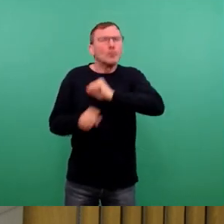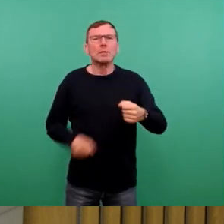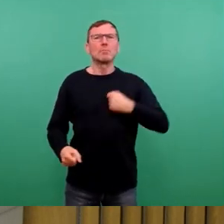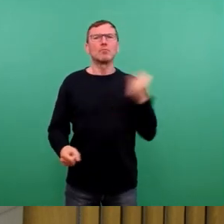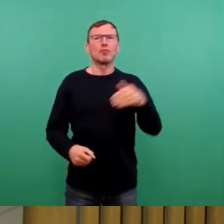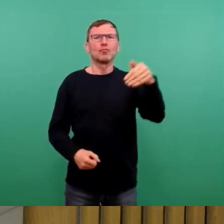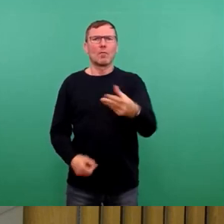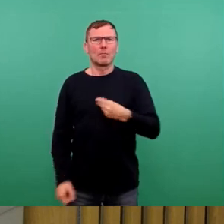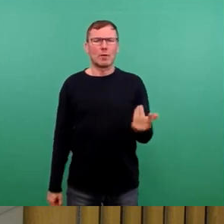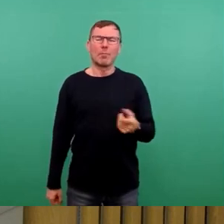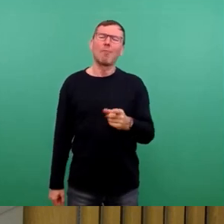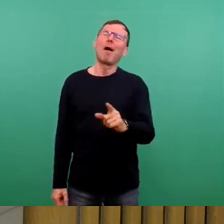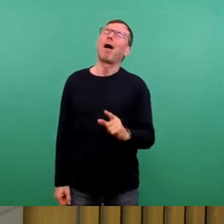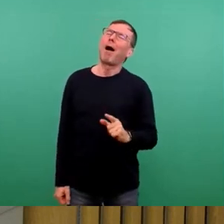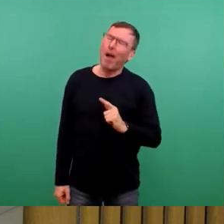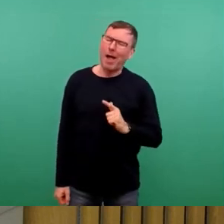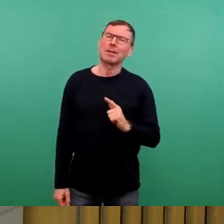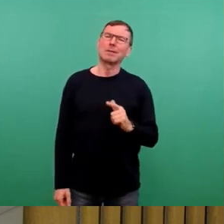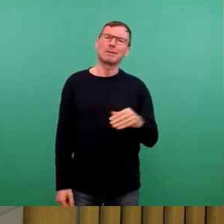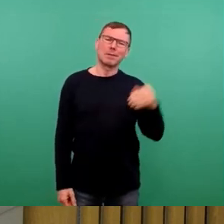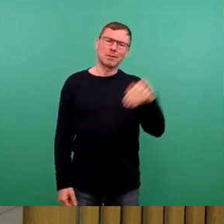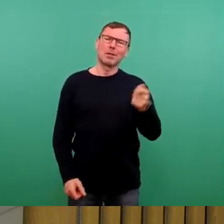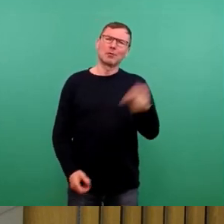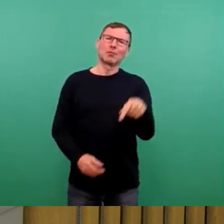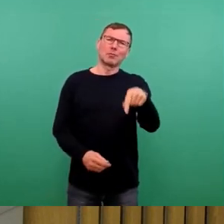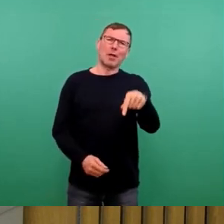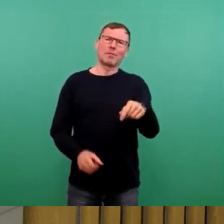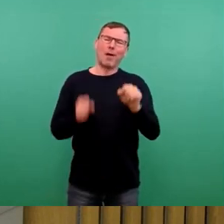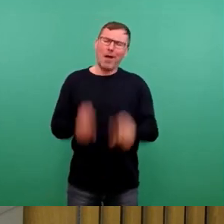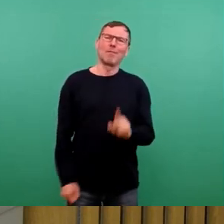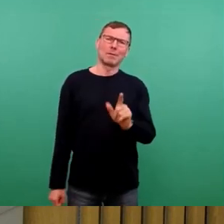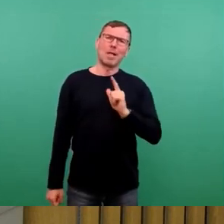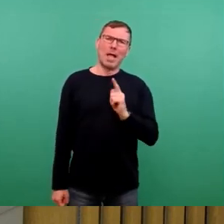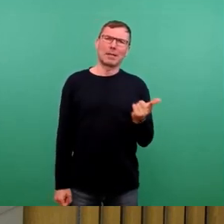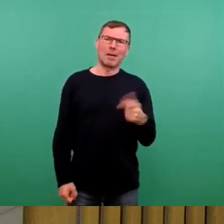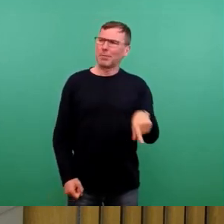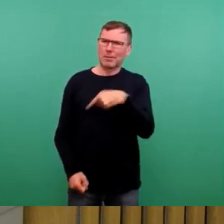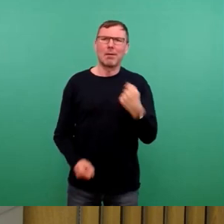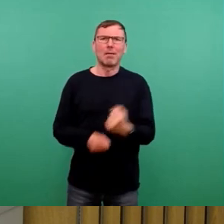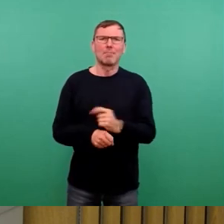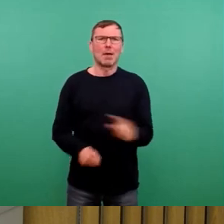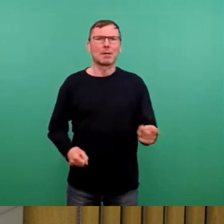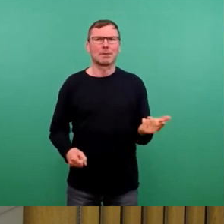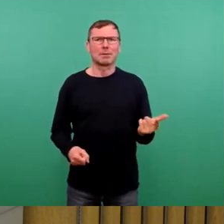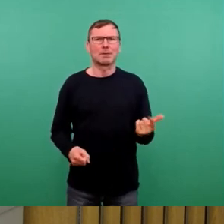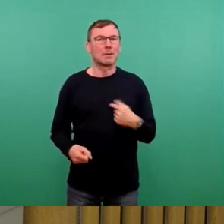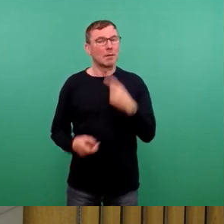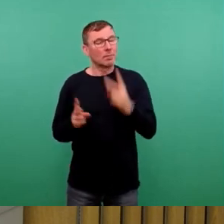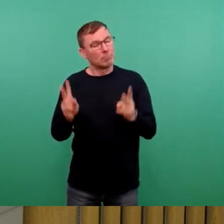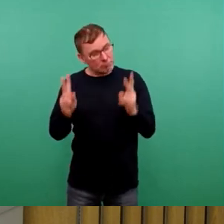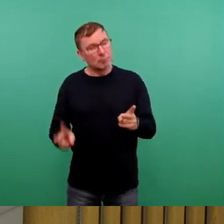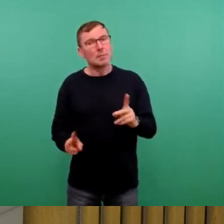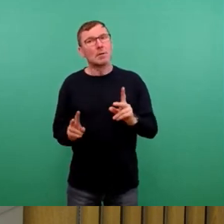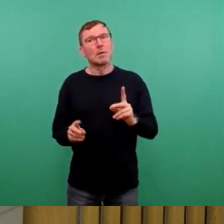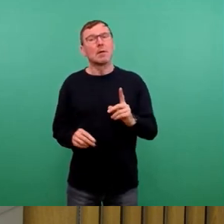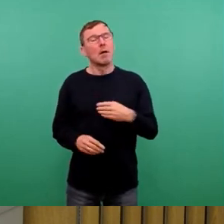Mindeste, dass man dann auf das Knöllchen verteilen oder sowas verzichten müsste, aber das macht man nie. Aber ich finde das wirklich langsam auch